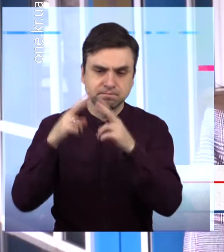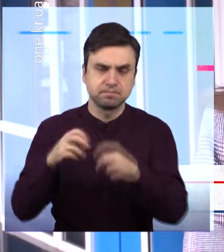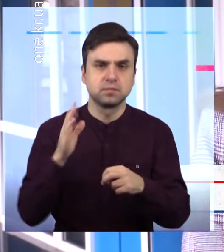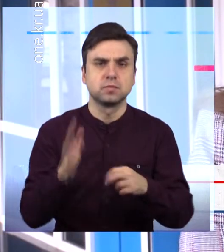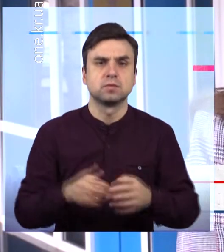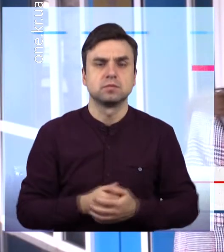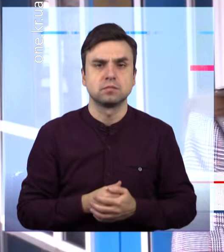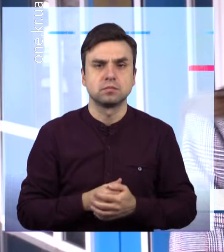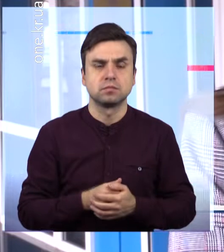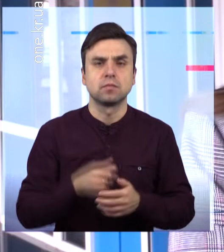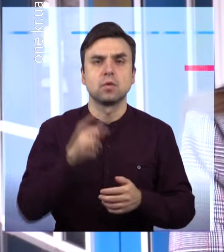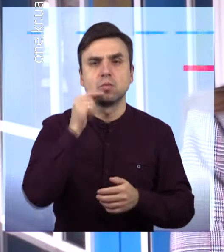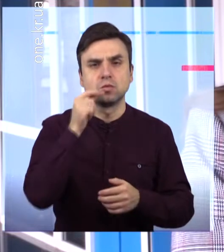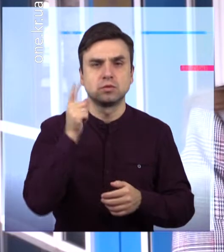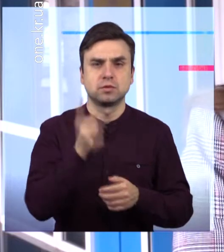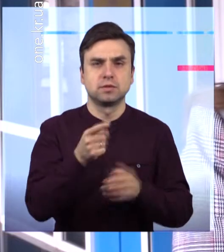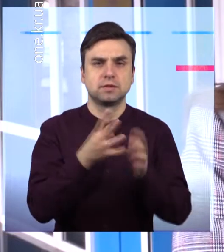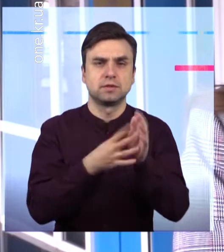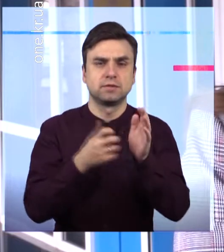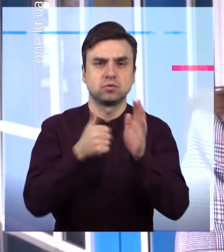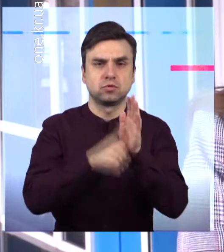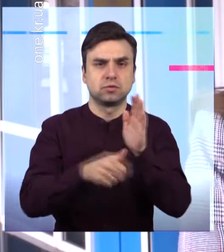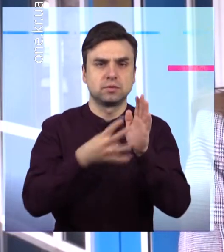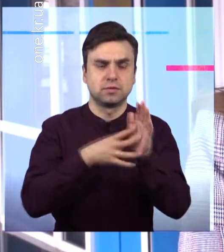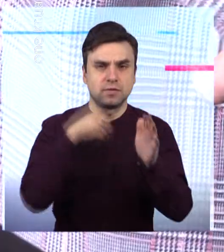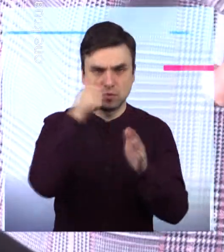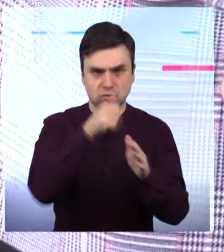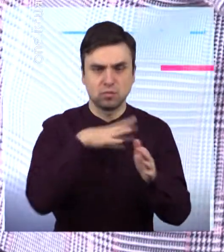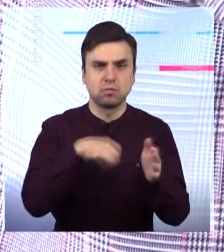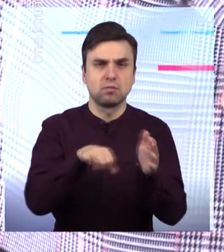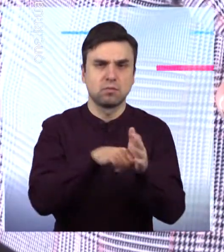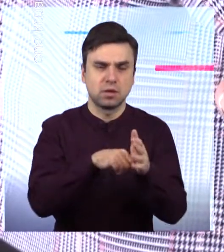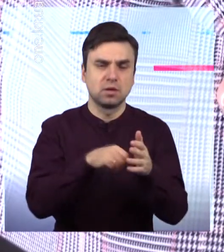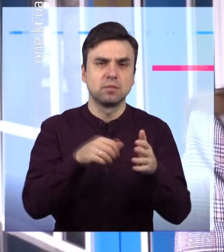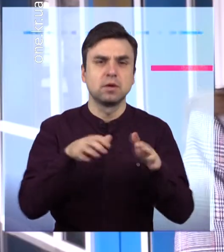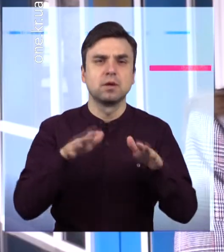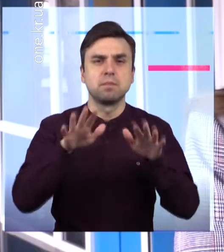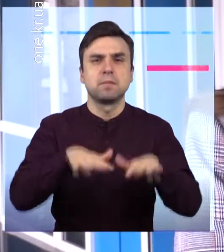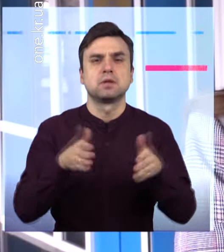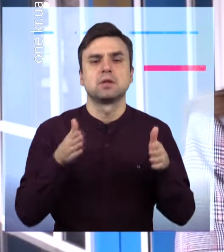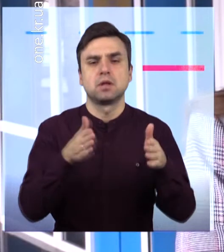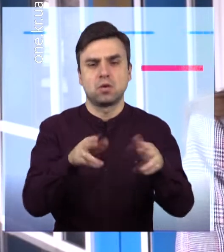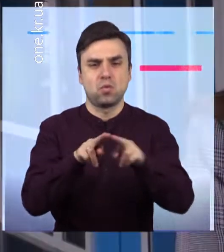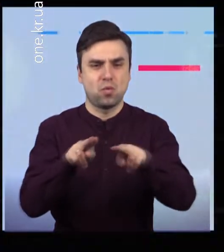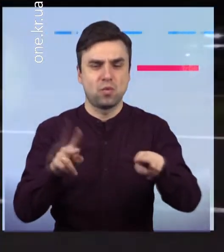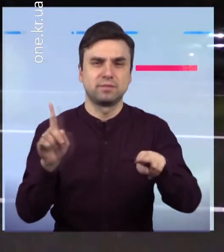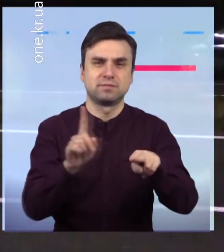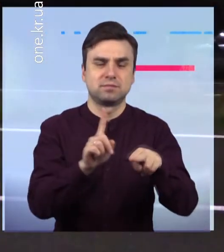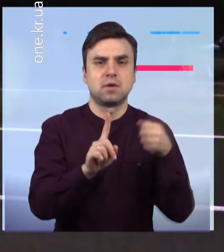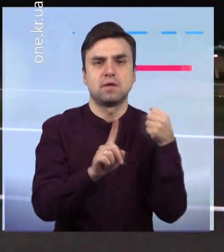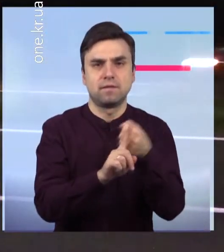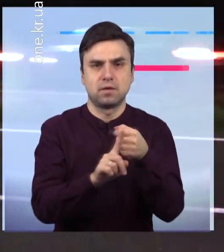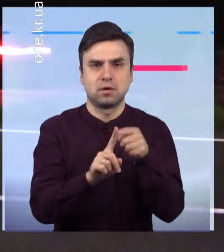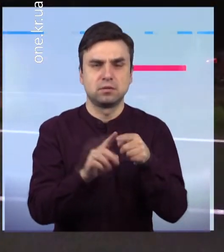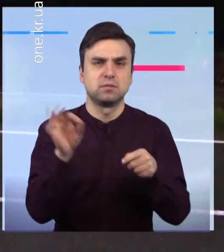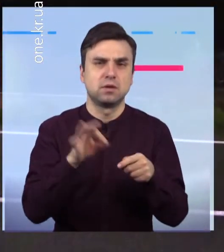частину дороги по нерегульованому пішоходному переходу Від отриманих травм пішохід помер на місці, наразі слідчі дії тривають Що стало